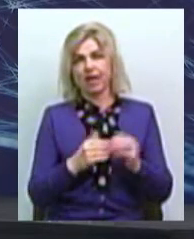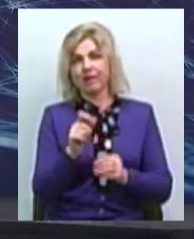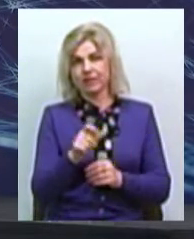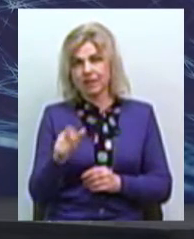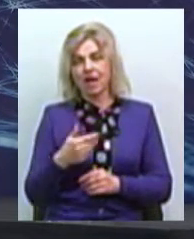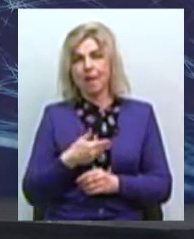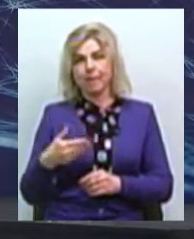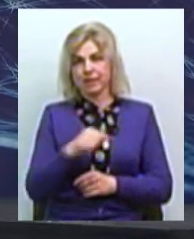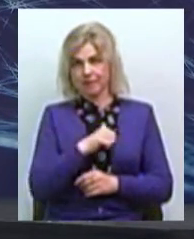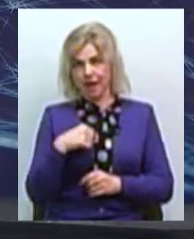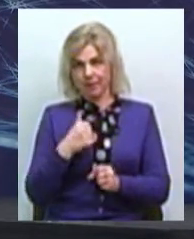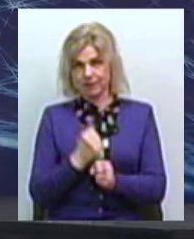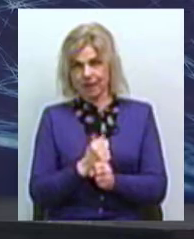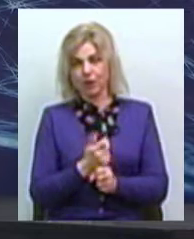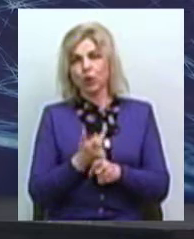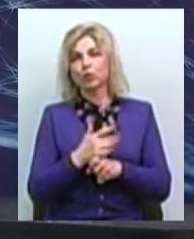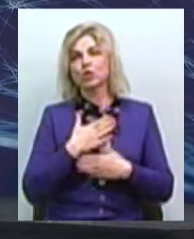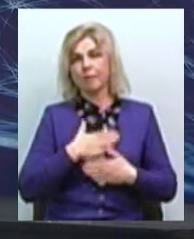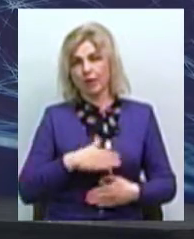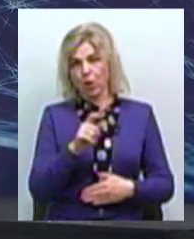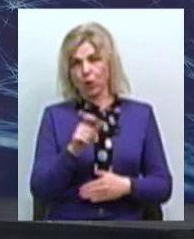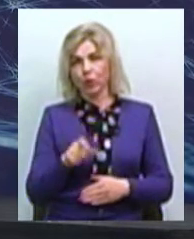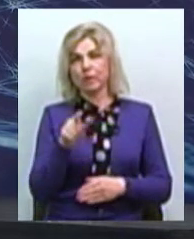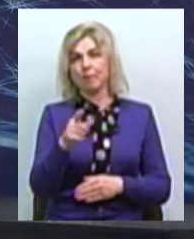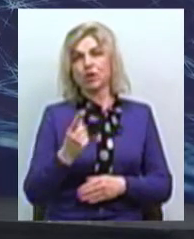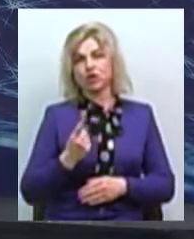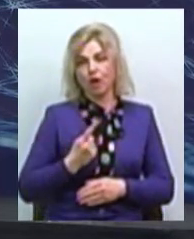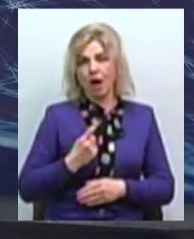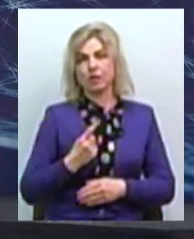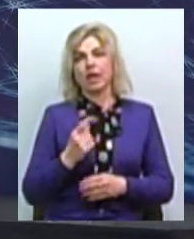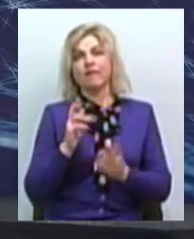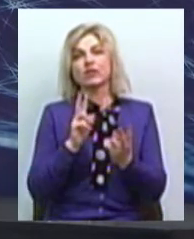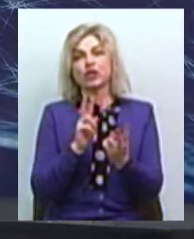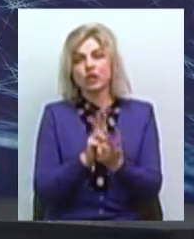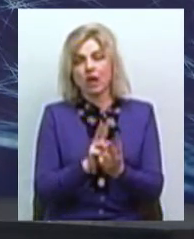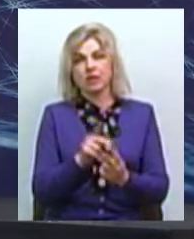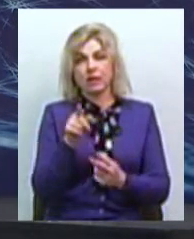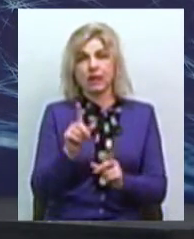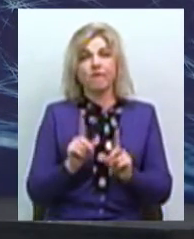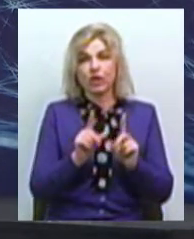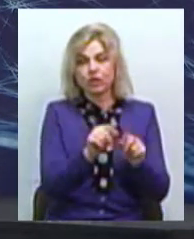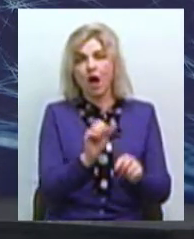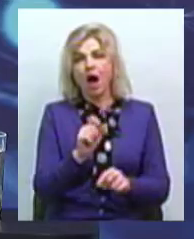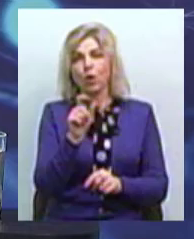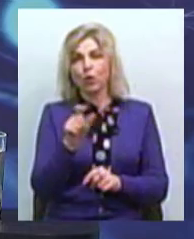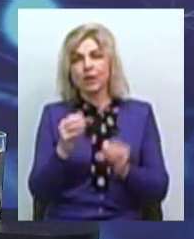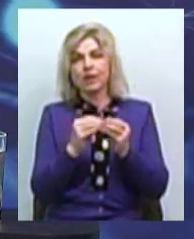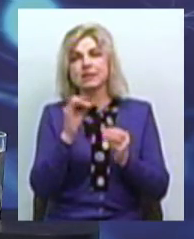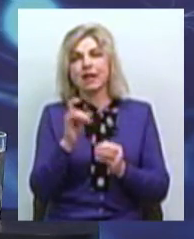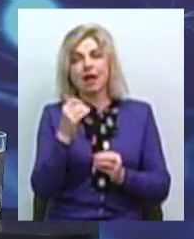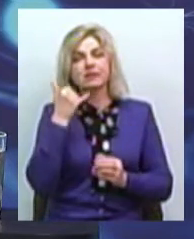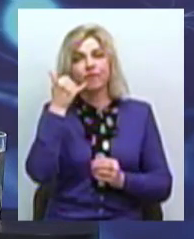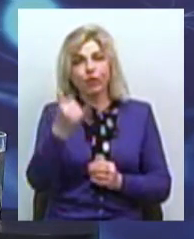коли люди тебе зустрічають, чекають. Ти тільки виїжджаєш на самопроцедуровідлогу, а людина вже тобі 10 разів зателефонувала і